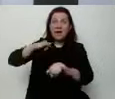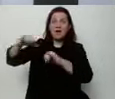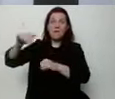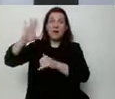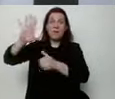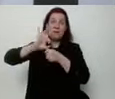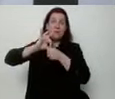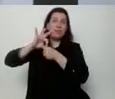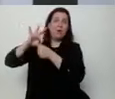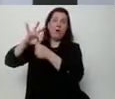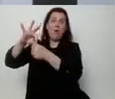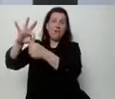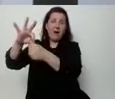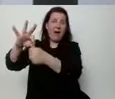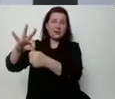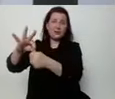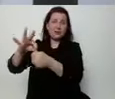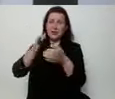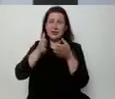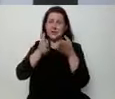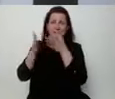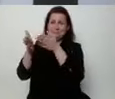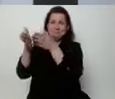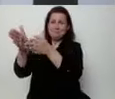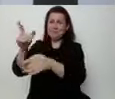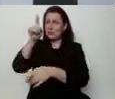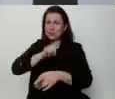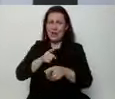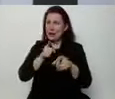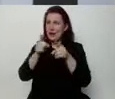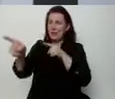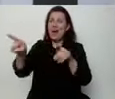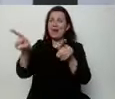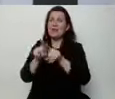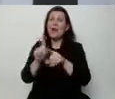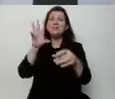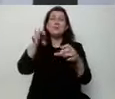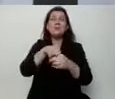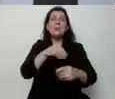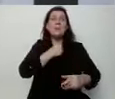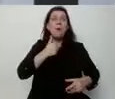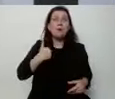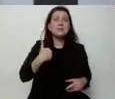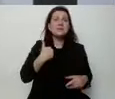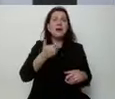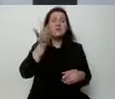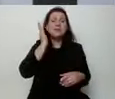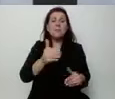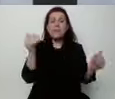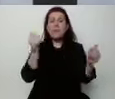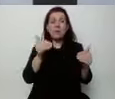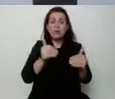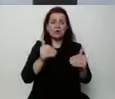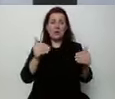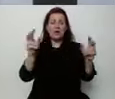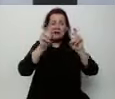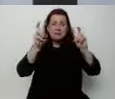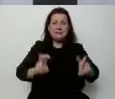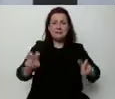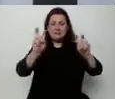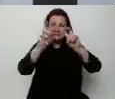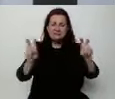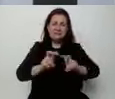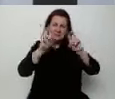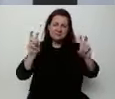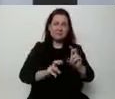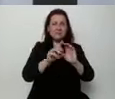nie tylko w złym kierunku, ale poprowadzi nas do Polski, która nie będzie mogła przez lata wyjść z kryzysu gospodarczego. I